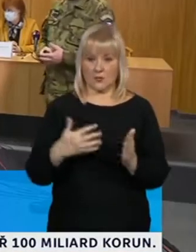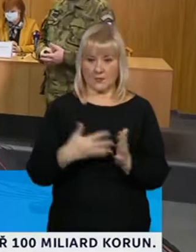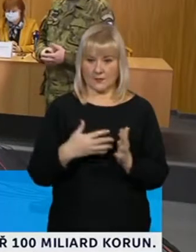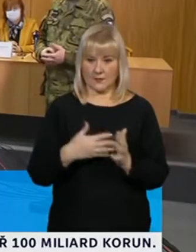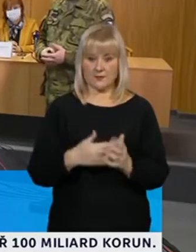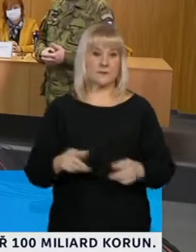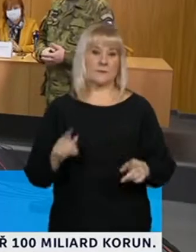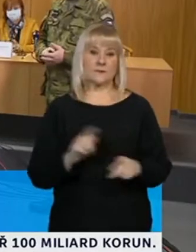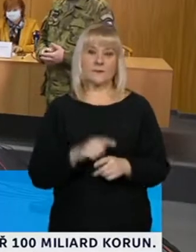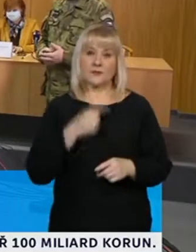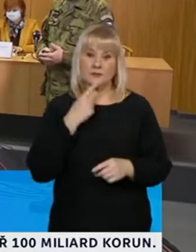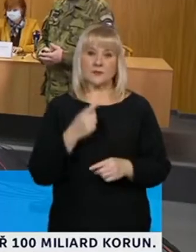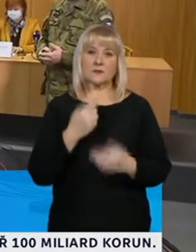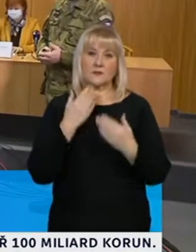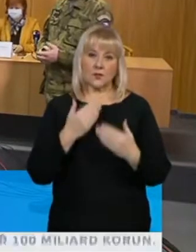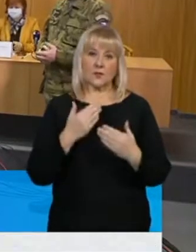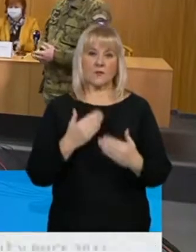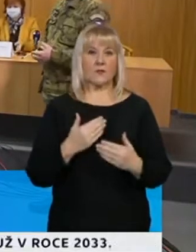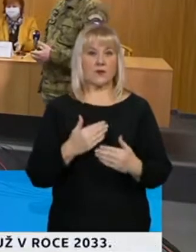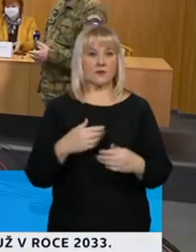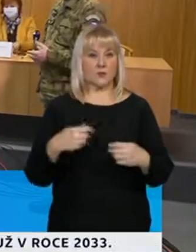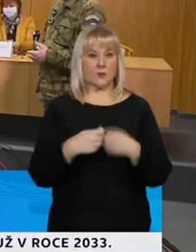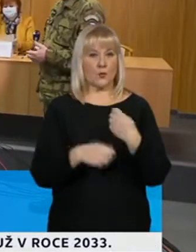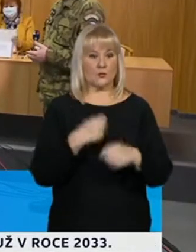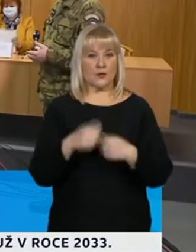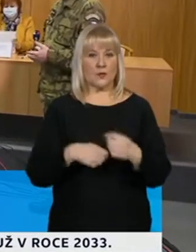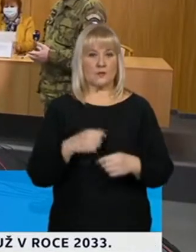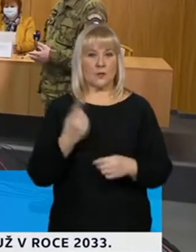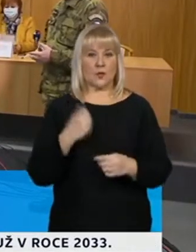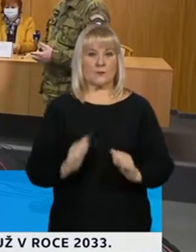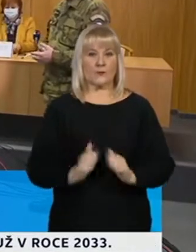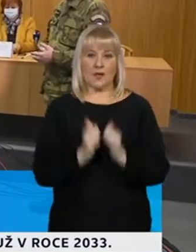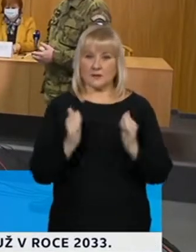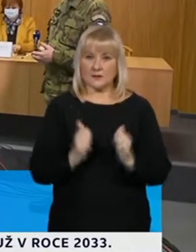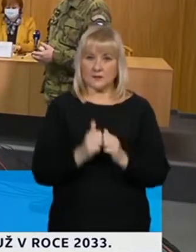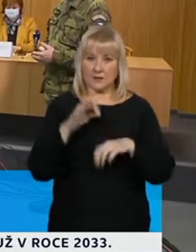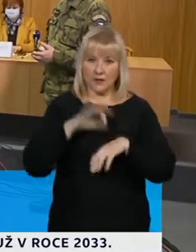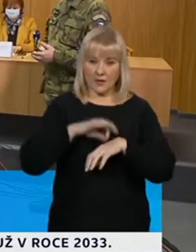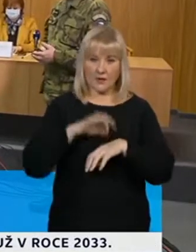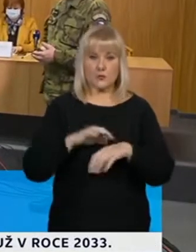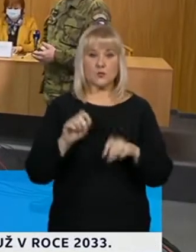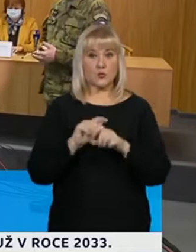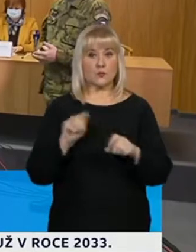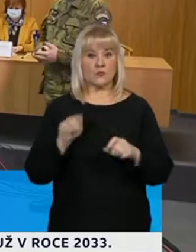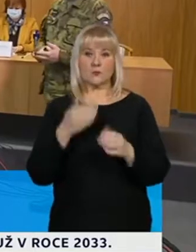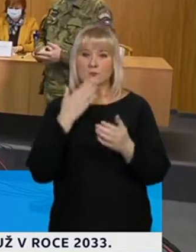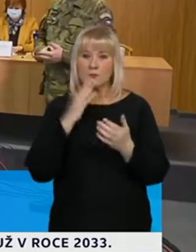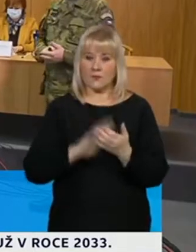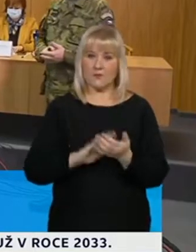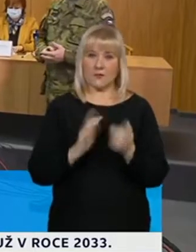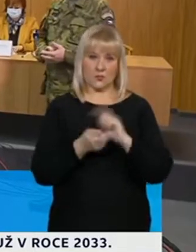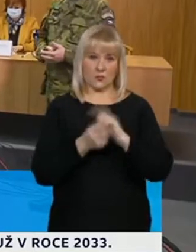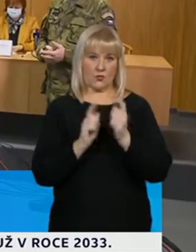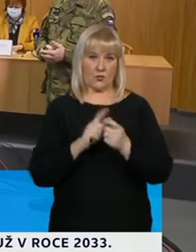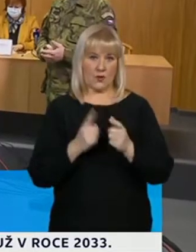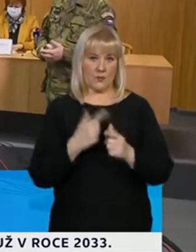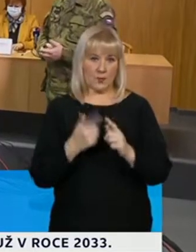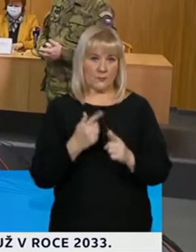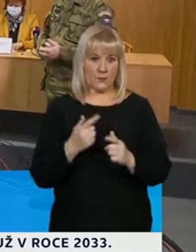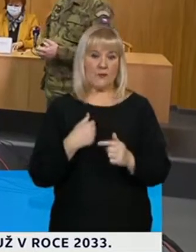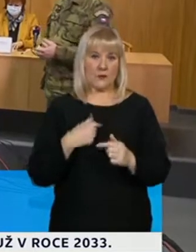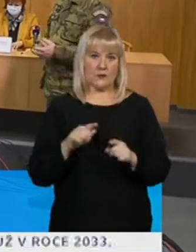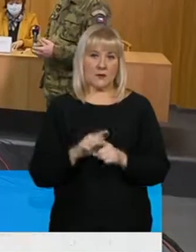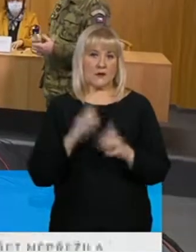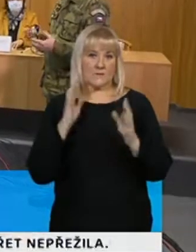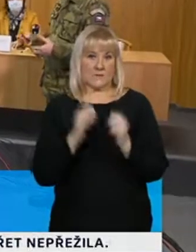vysvědnout i součinnost s praktickými lékaři, kde se nám podařilo právě dohodnout podmínky a věříme, že se dále zapojí